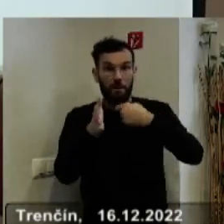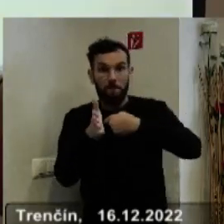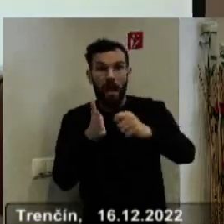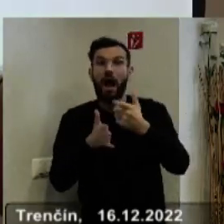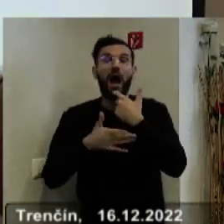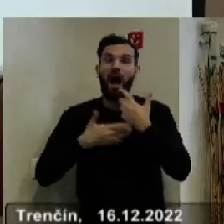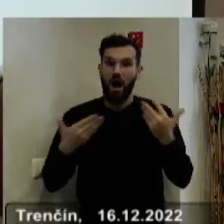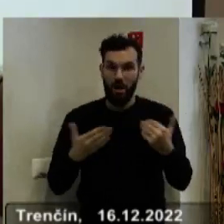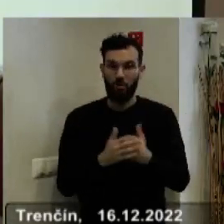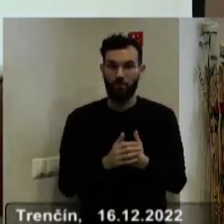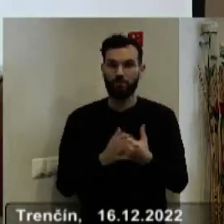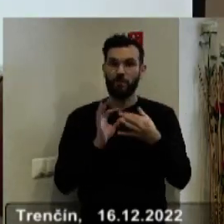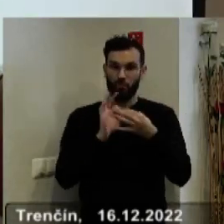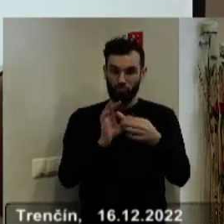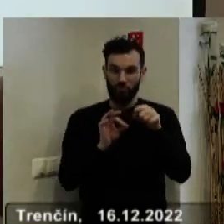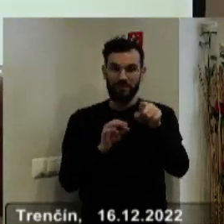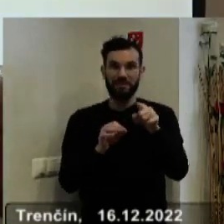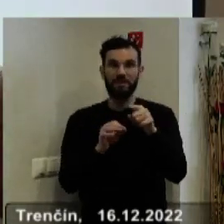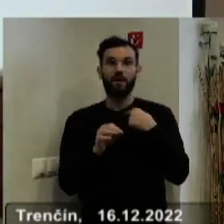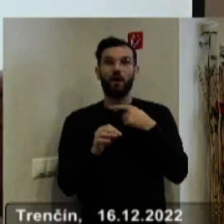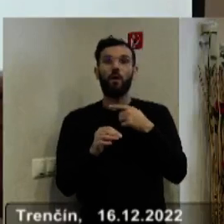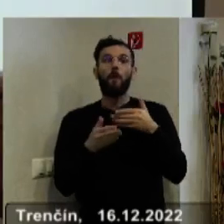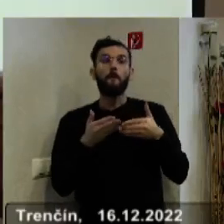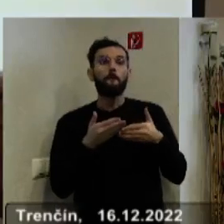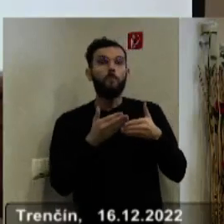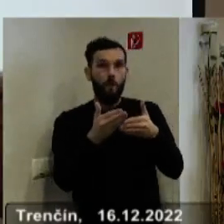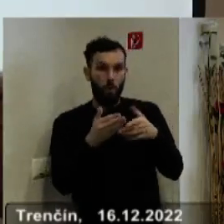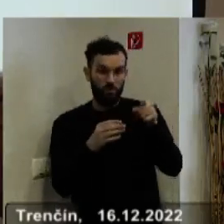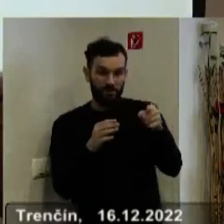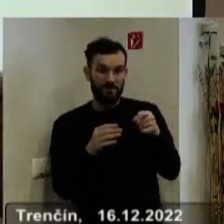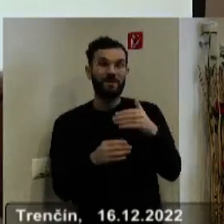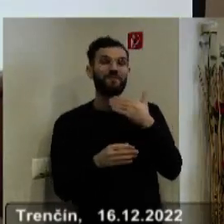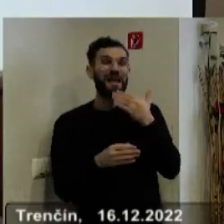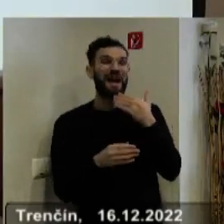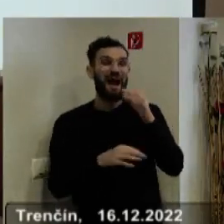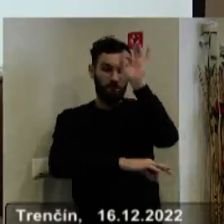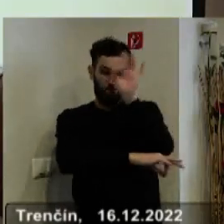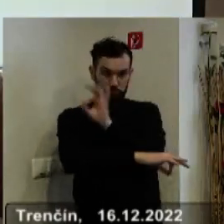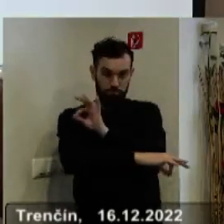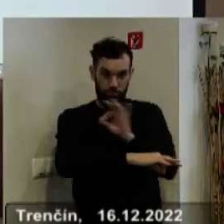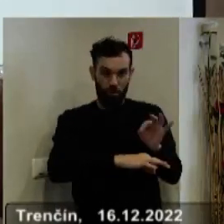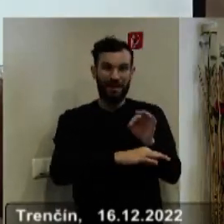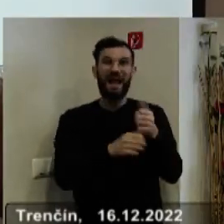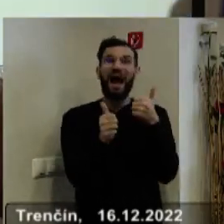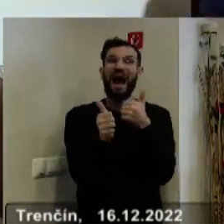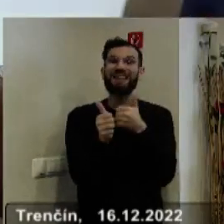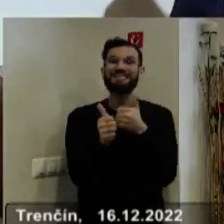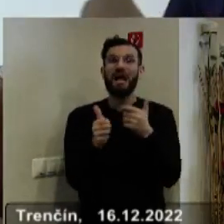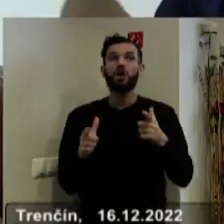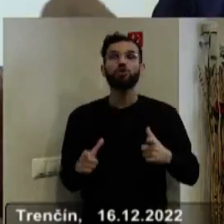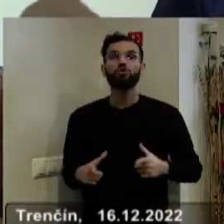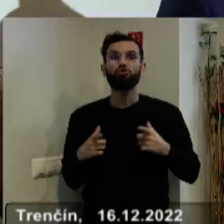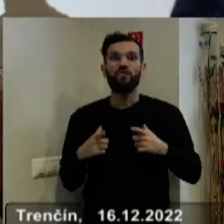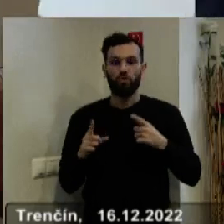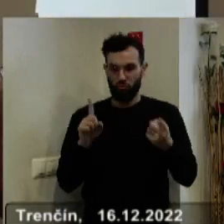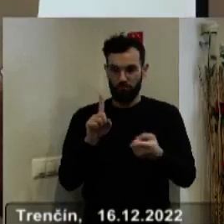Je to vlastne monitorovanie a signalizácia potreby pomoci prostredníctvom projektu aktívneho asistovaného života v